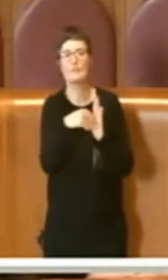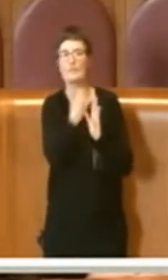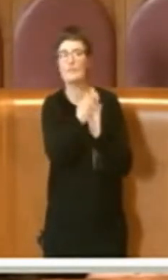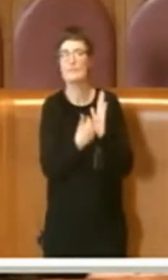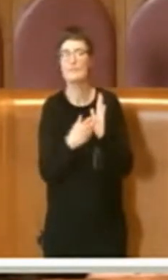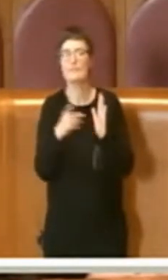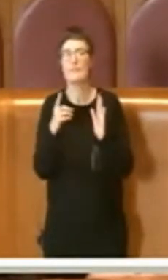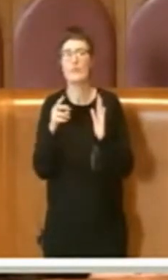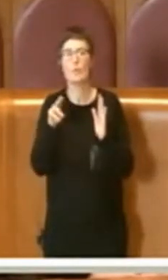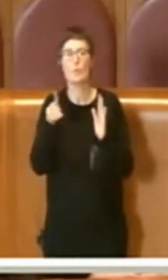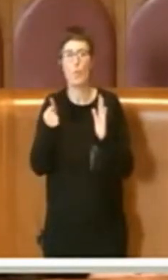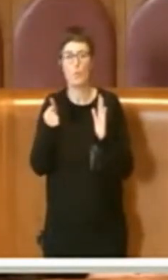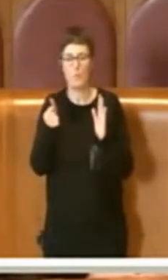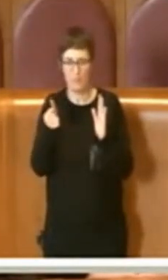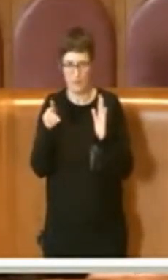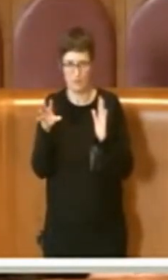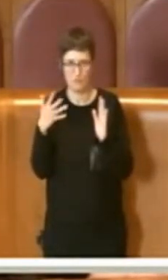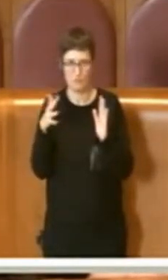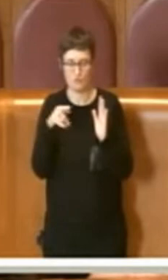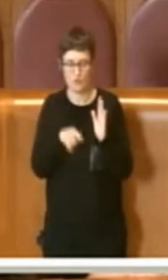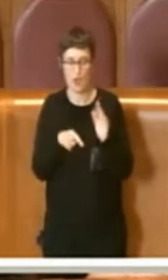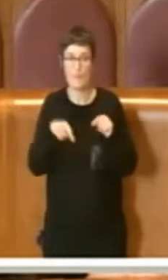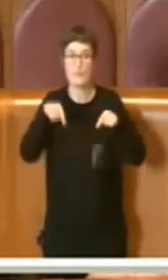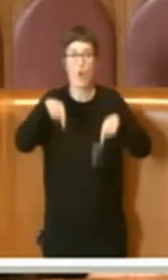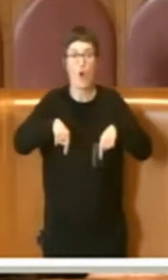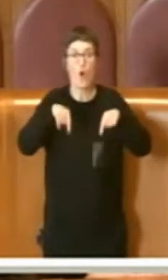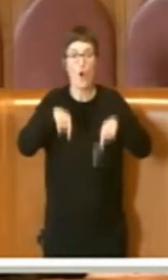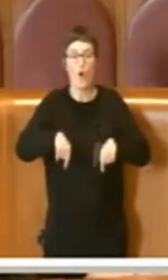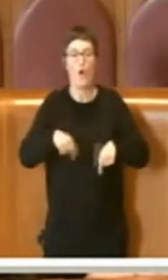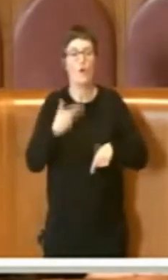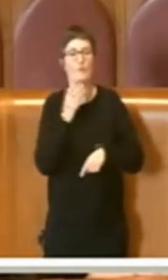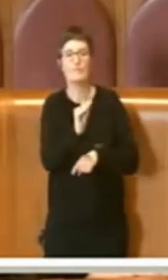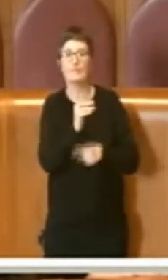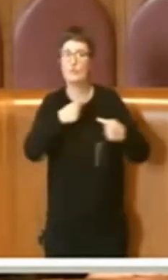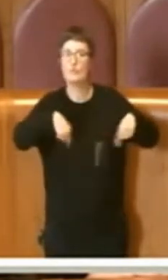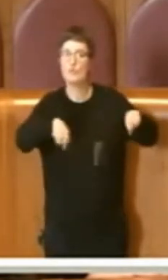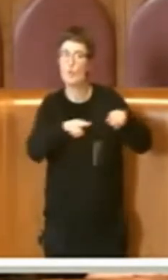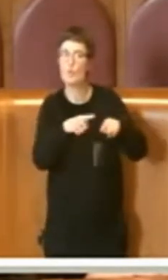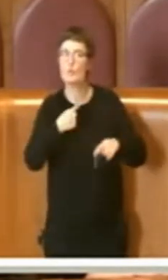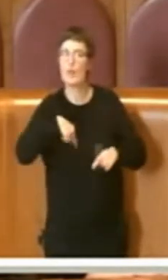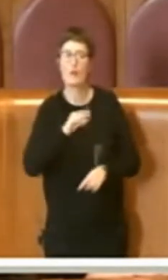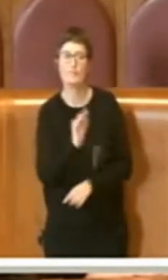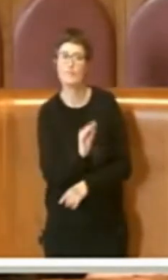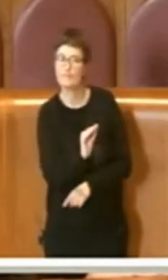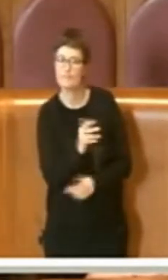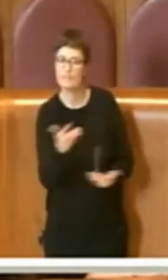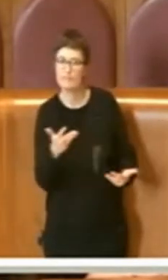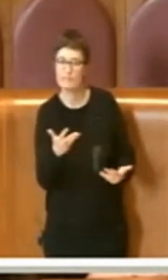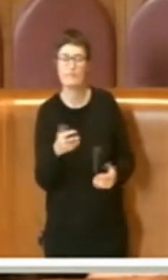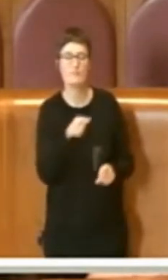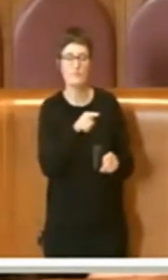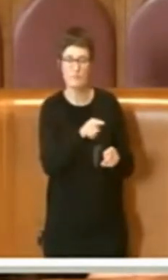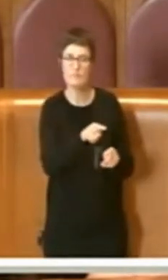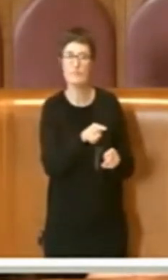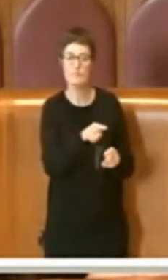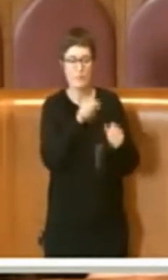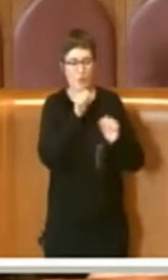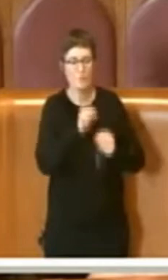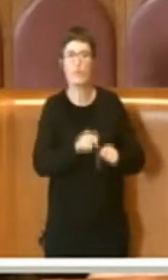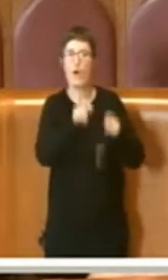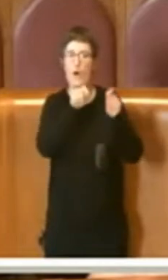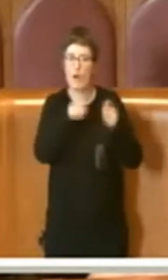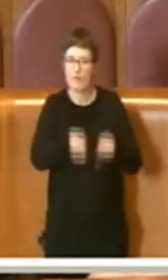quindi, è quello che chiediamo noi adesso alla Giunta con questo atto, è di fare tutti i passaggi successivi